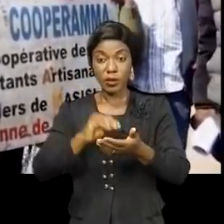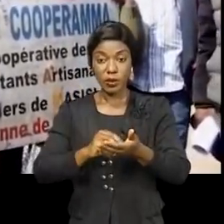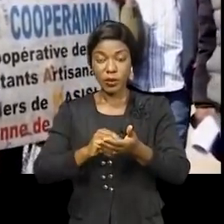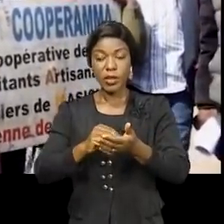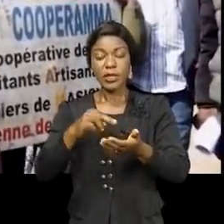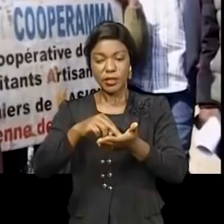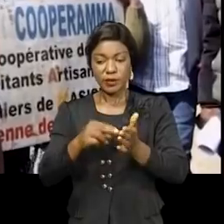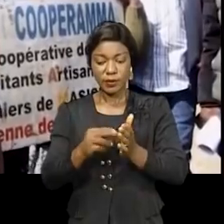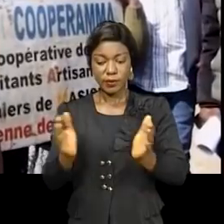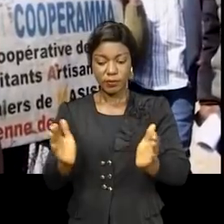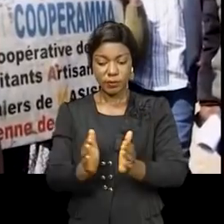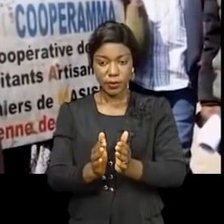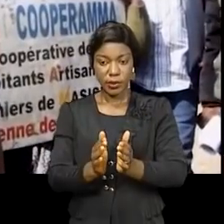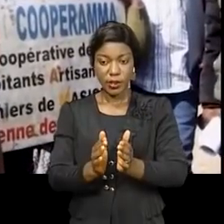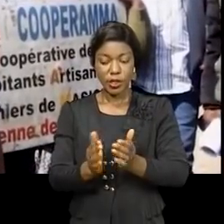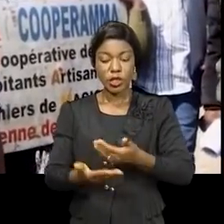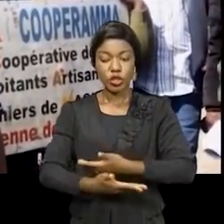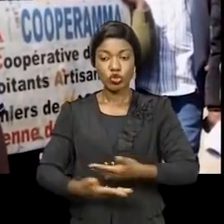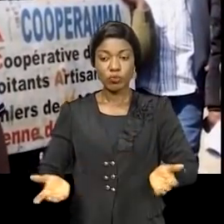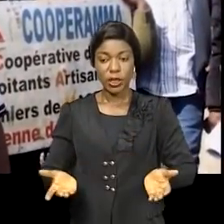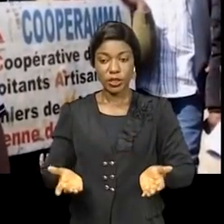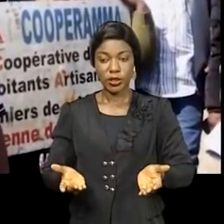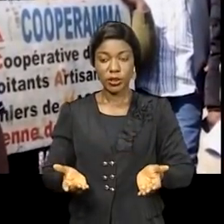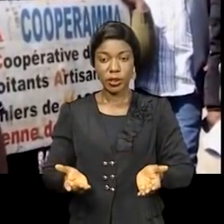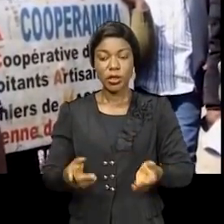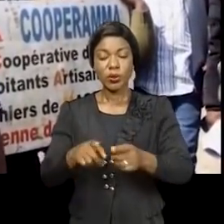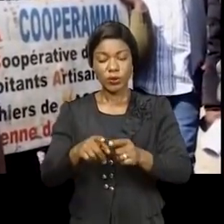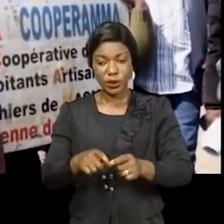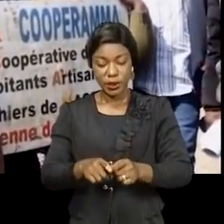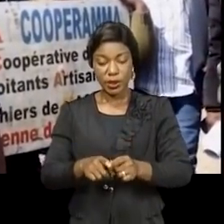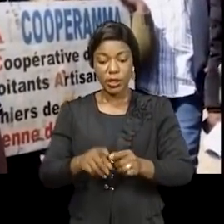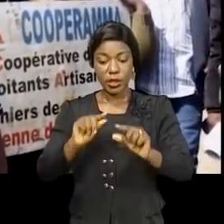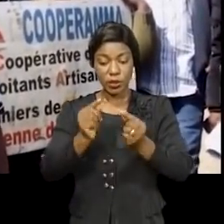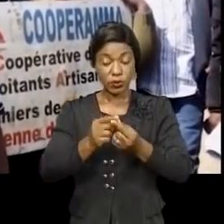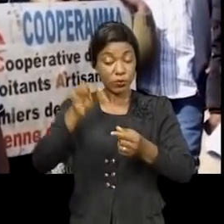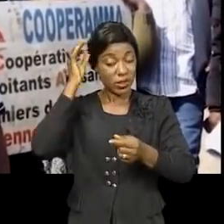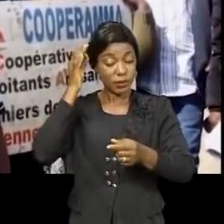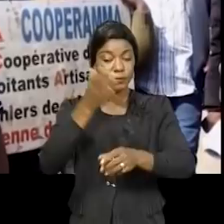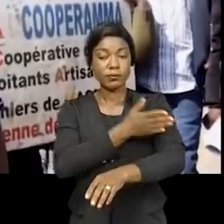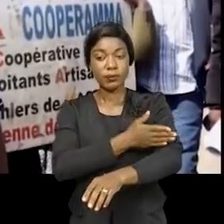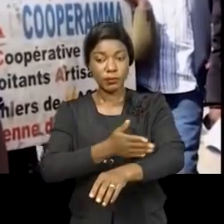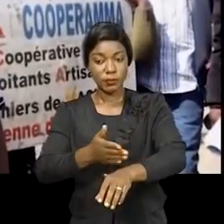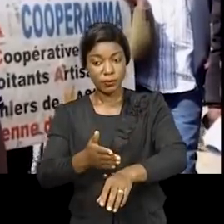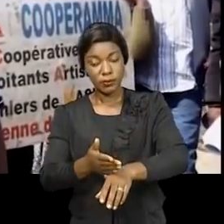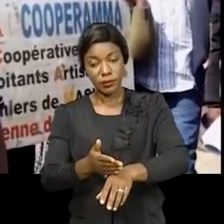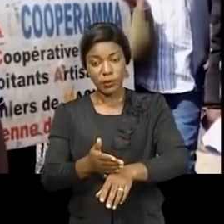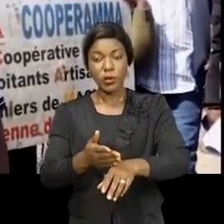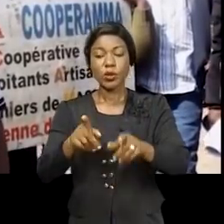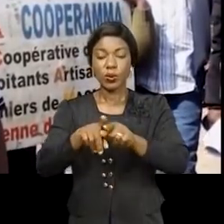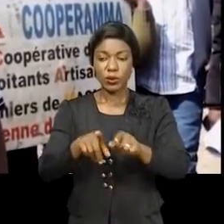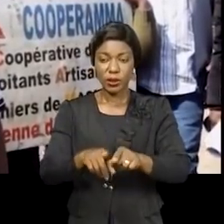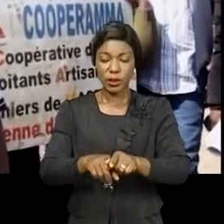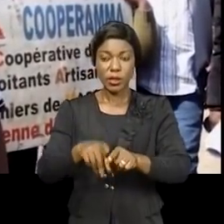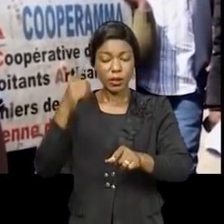réduire la tendance d'aller dans les groupes armés, la tendance d'aller dans les